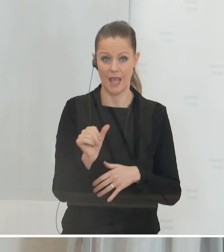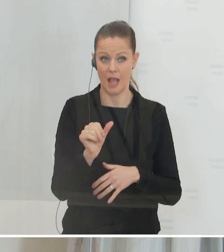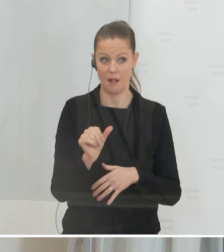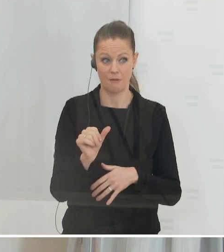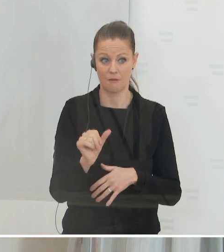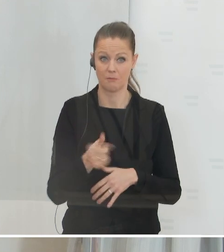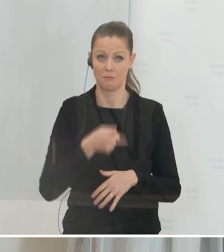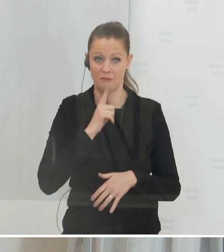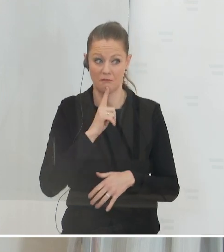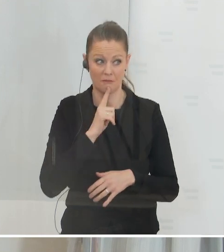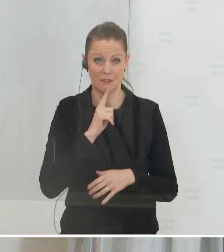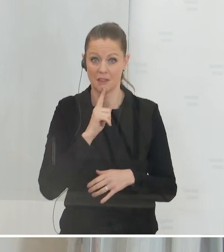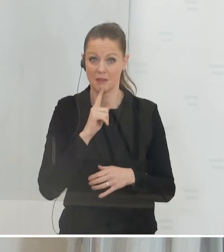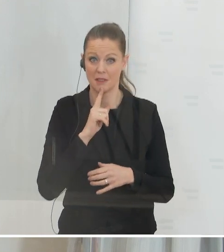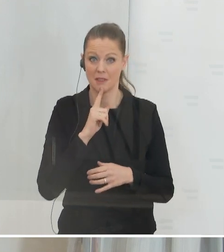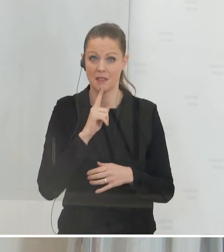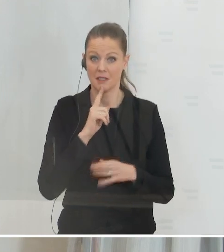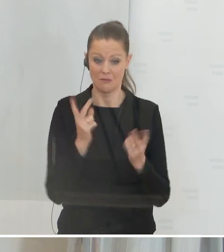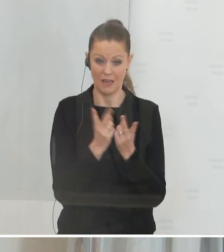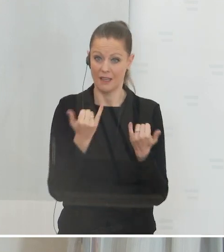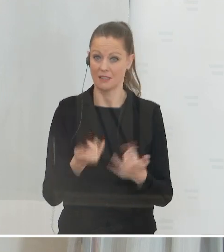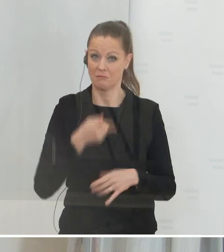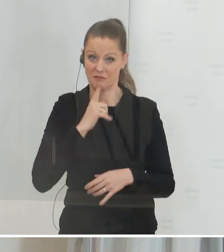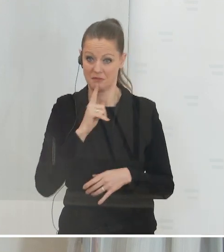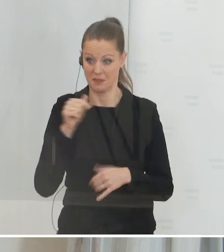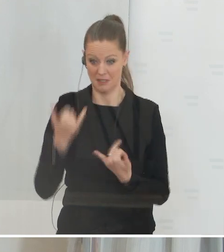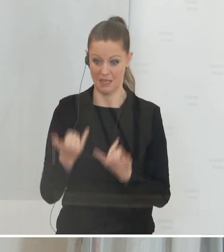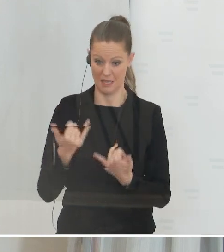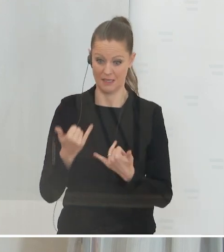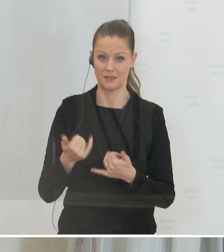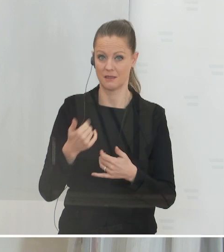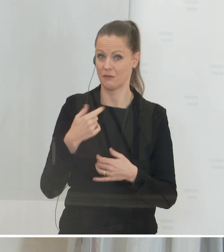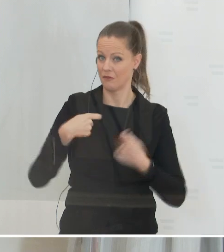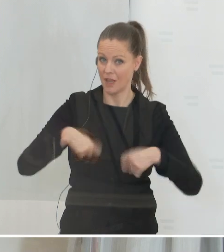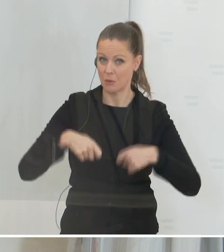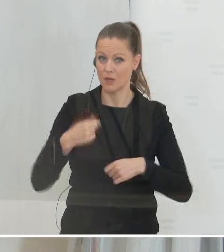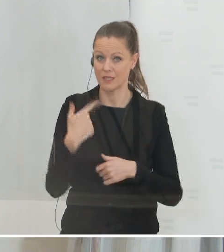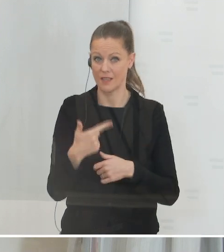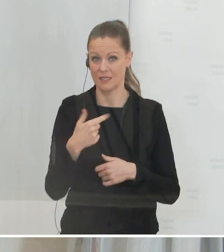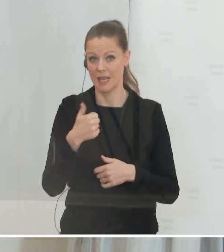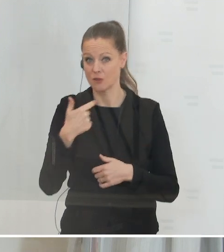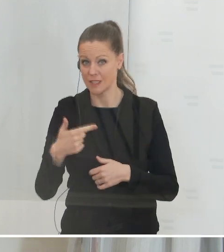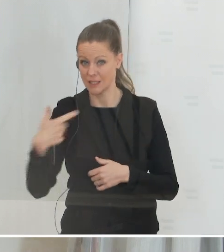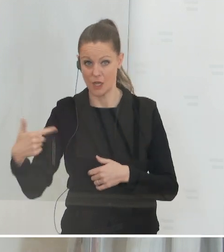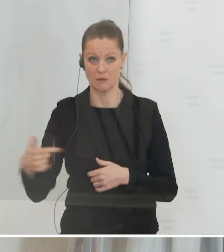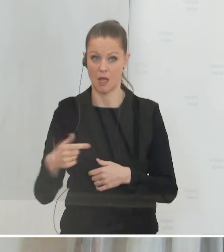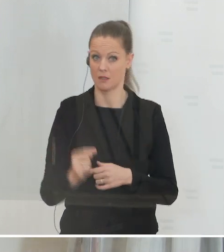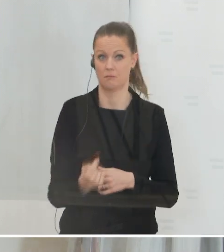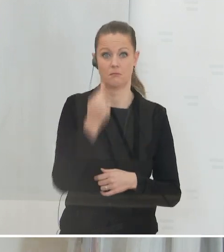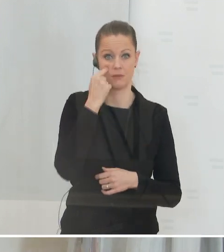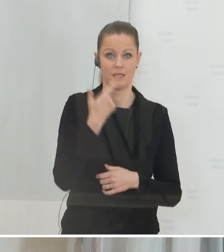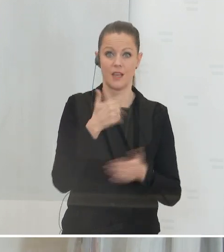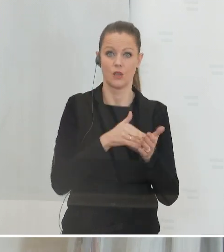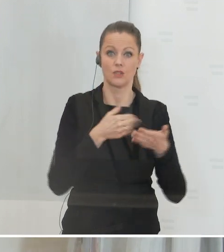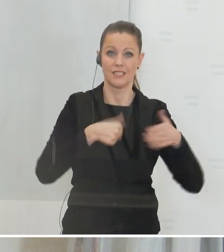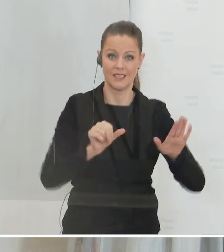war, wie sie jetzt Mitte, Ende Februar 2022 ist. Das ist bemerkenswert. Zum Beispiel 2016,